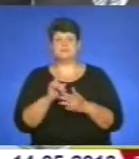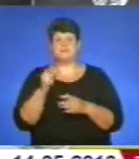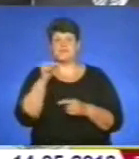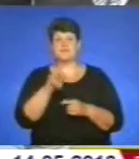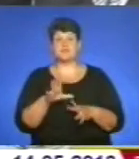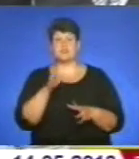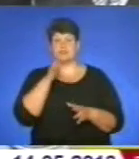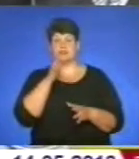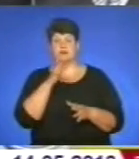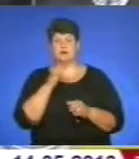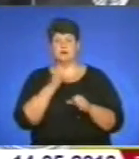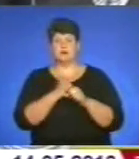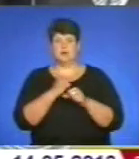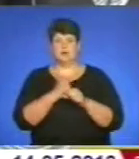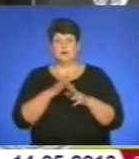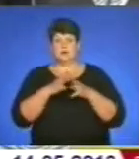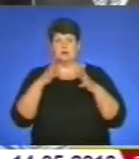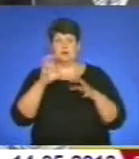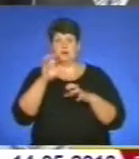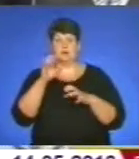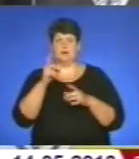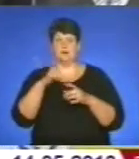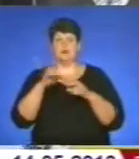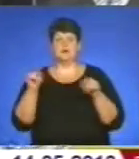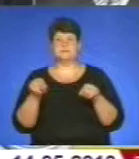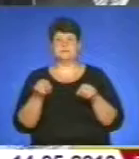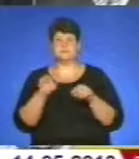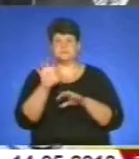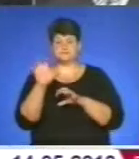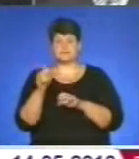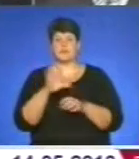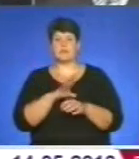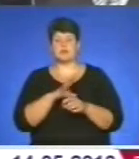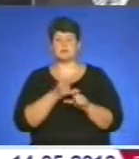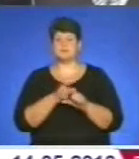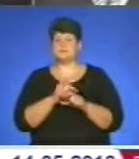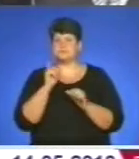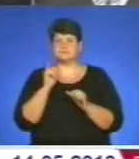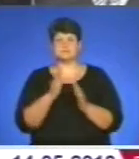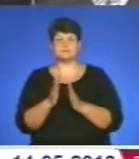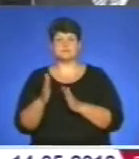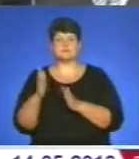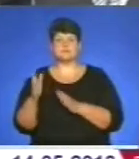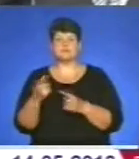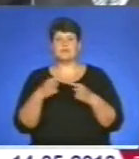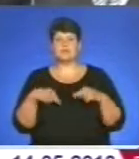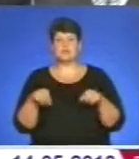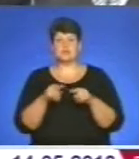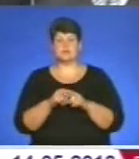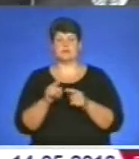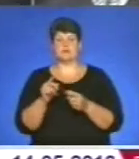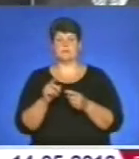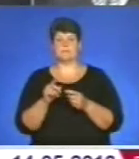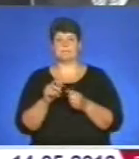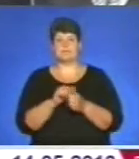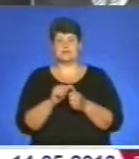взявся більше за фотокамеру? Тому що була дуже погана система організовувати матеріали за